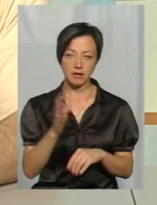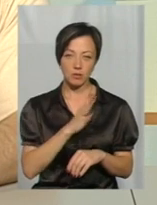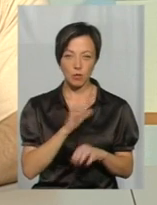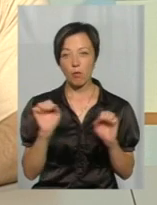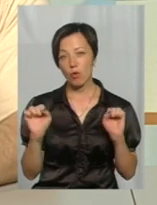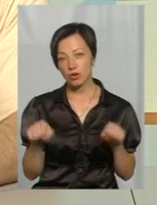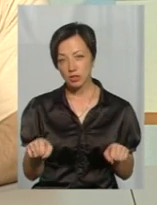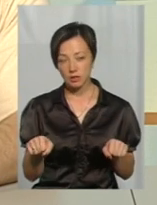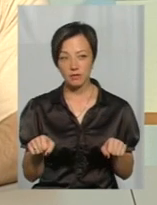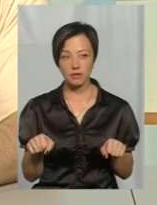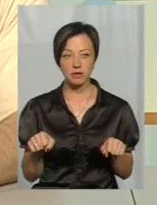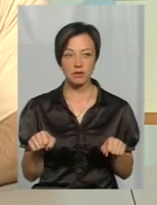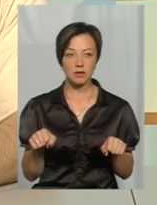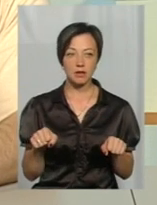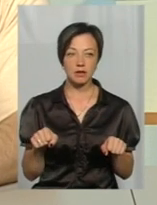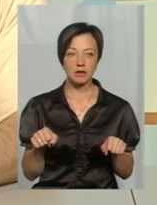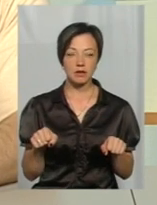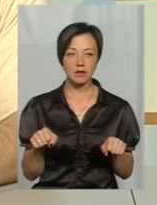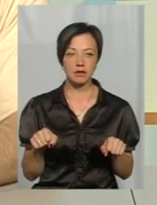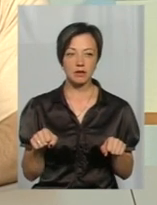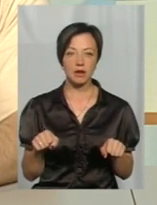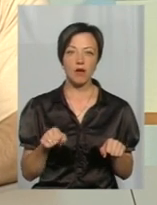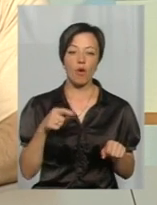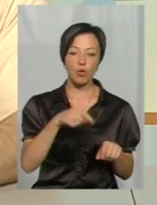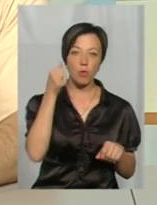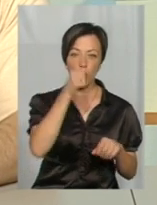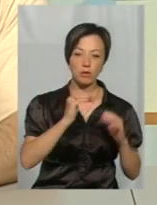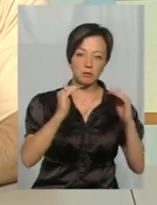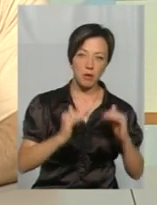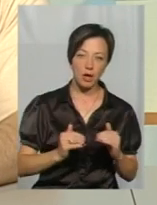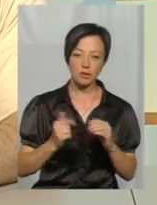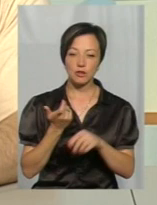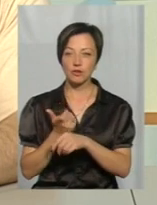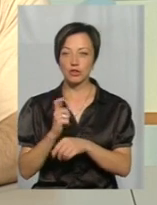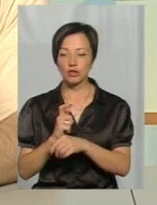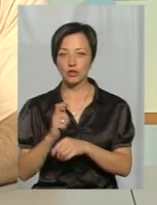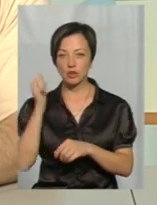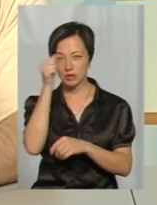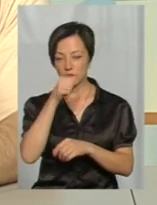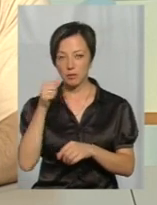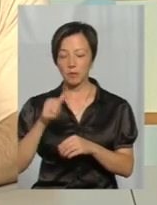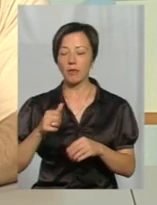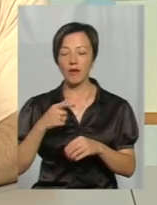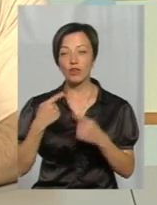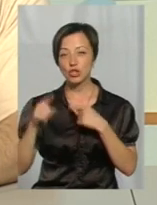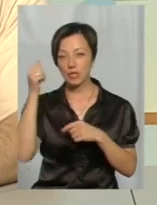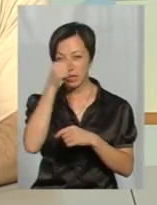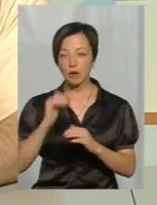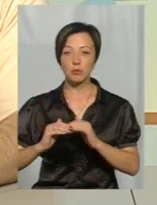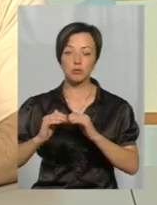можливо, спад в одному, є шкідниками в другому, ріст шкодочинності. Щось таке нове до нас ще,